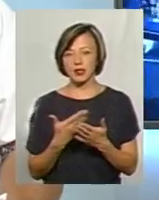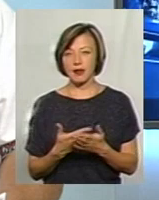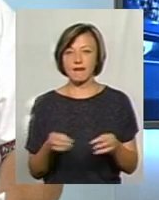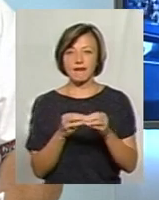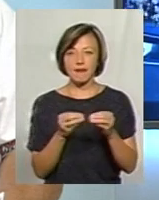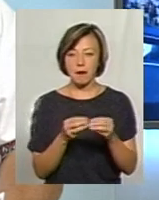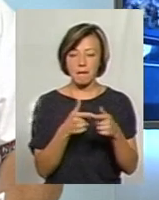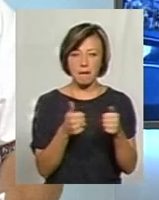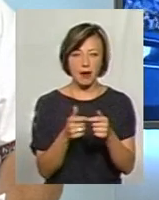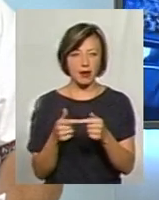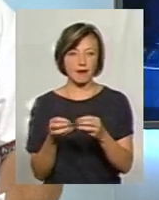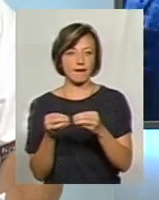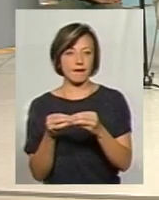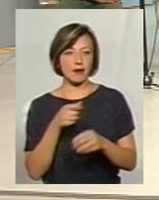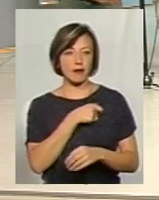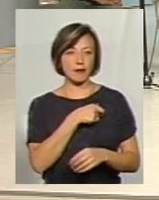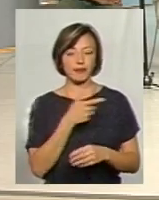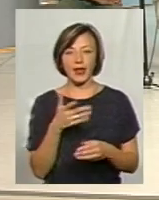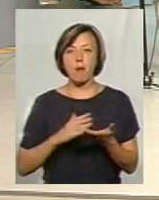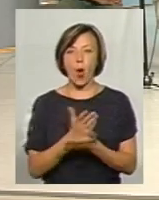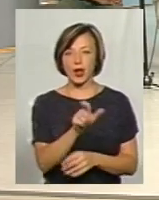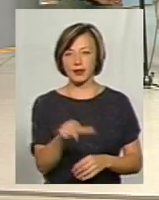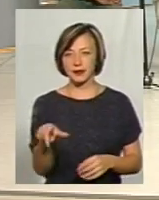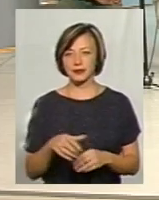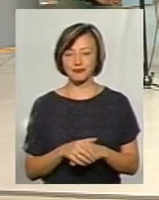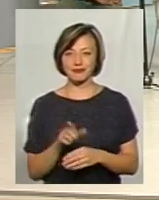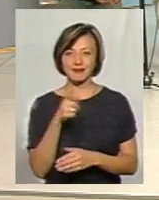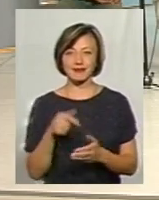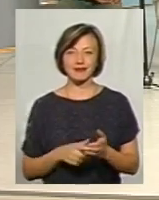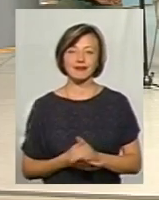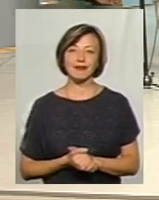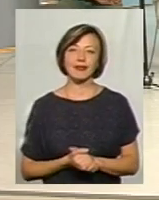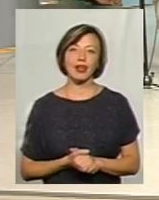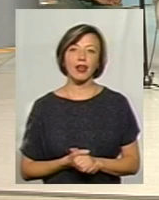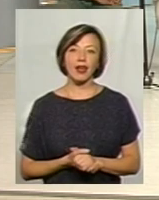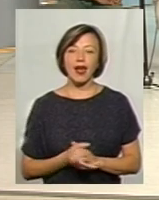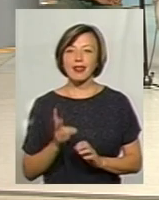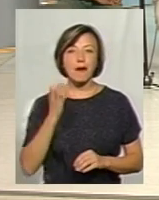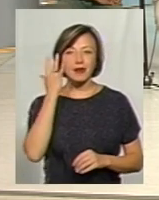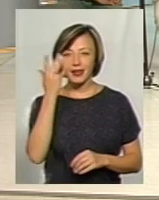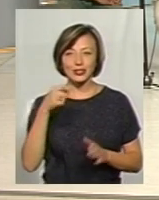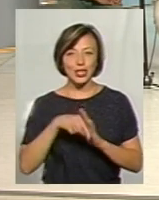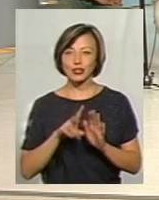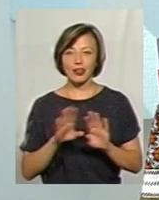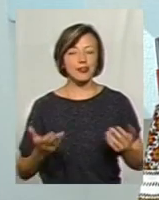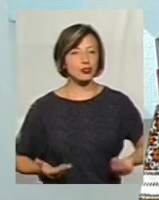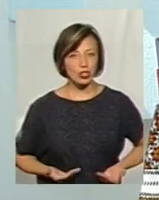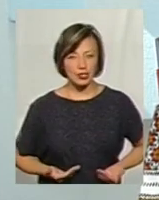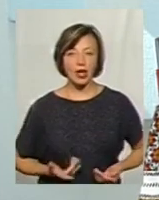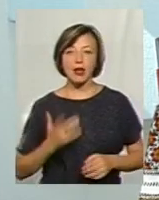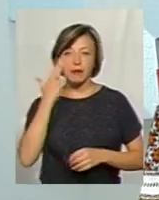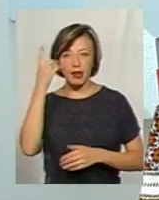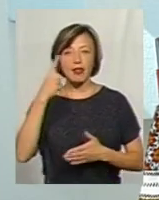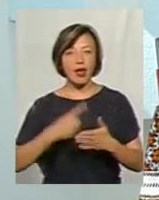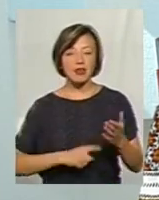самі партії, одніх тих самих політиків? Не мріяти, не надіятися це неможливо. Це значить не жити. Мрія,